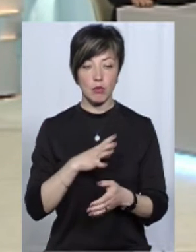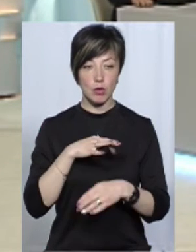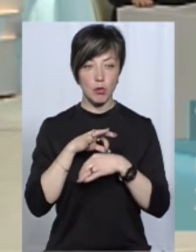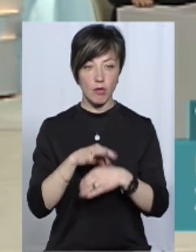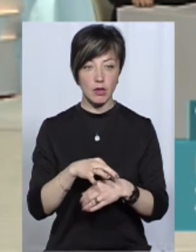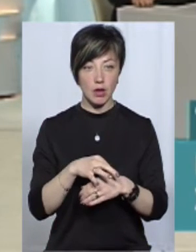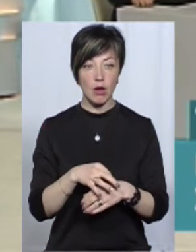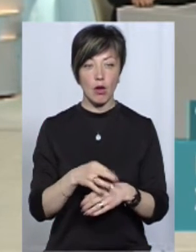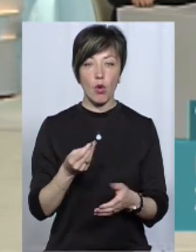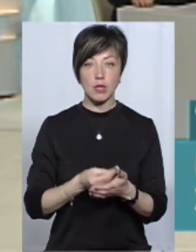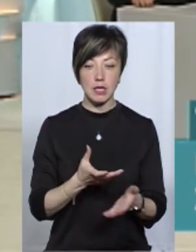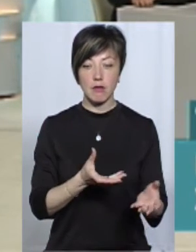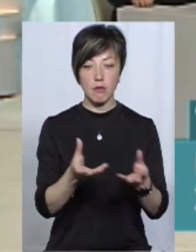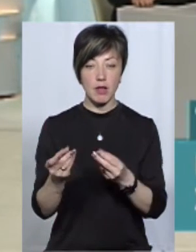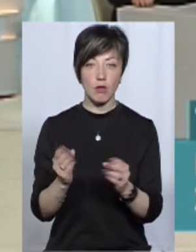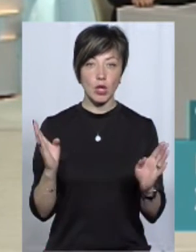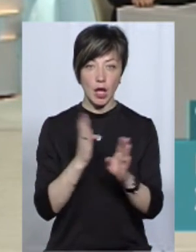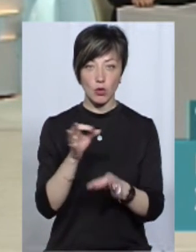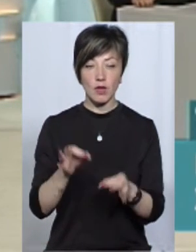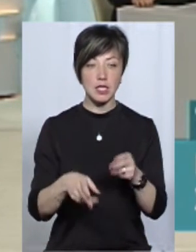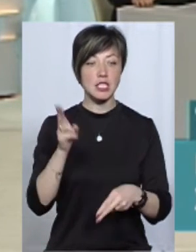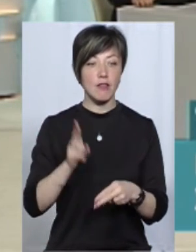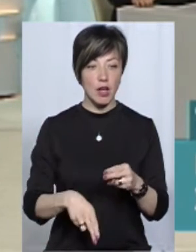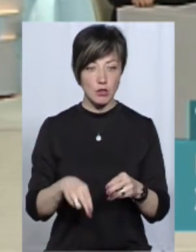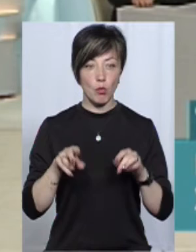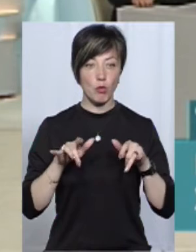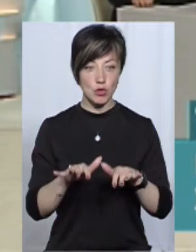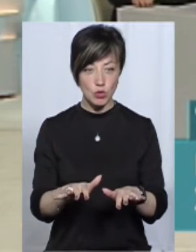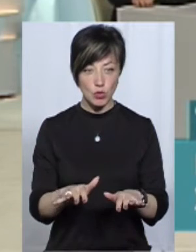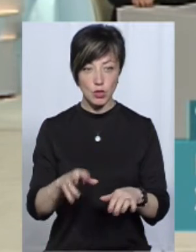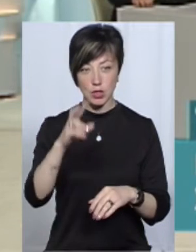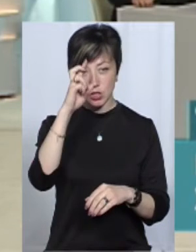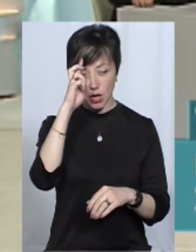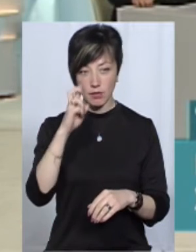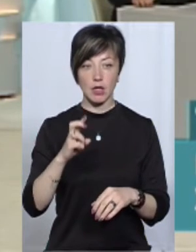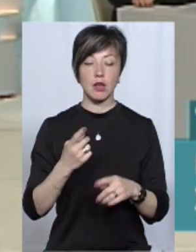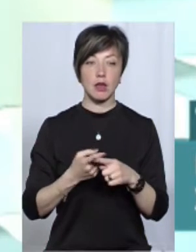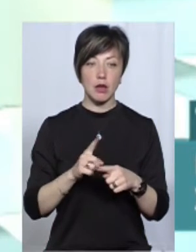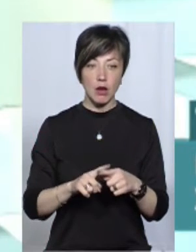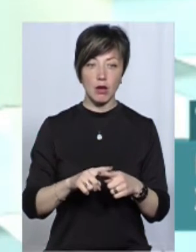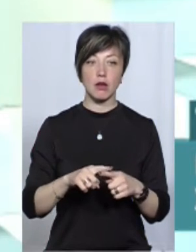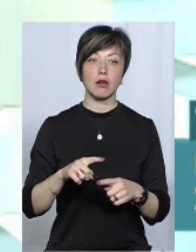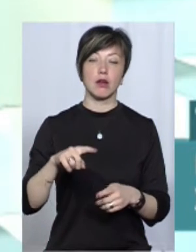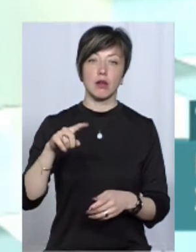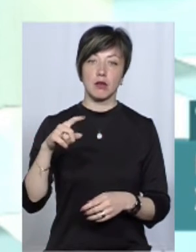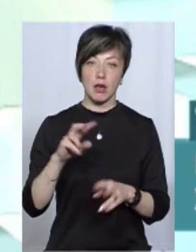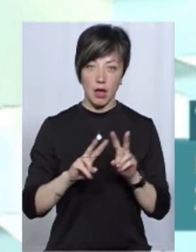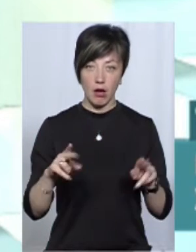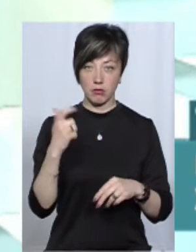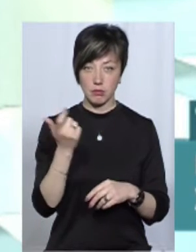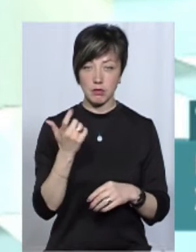бути проведена оцінка впливу на довкілля і завершена по процедурі, тобто держава, суб'єкт господарювання